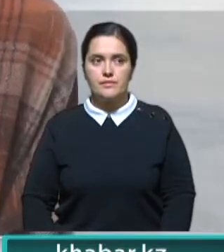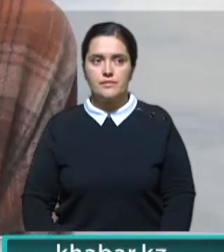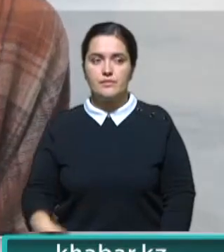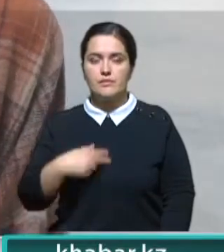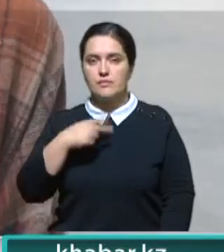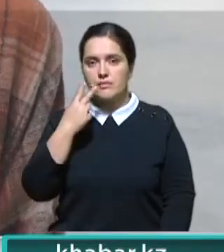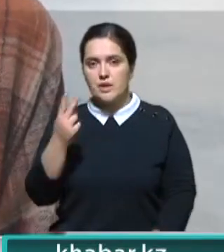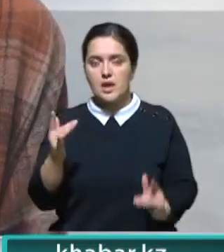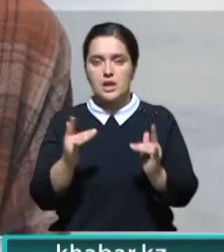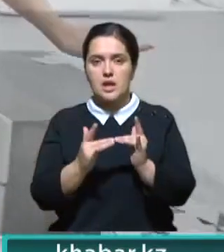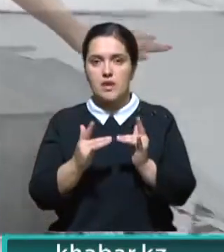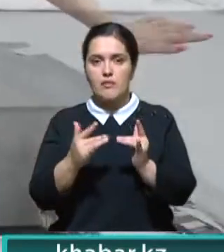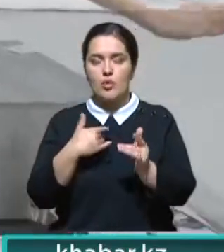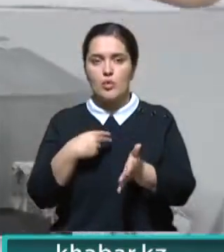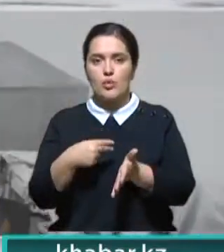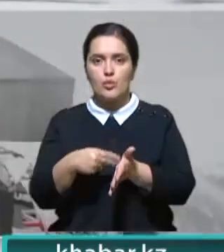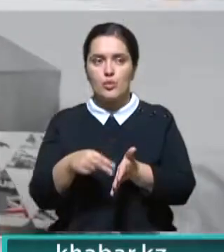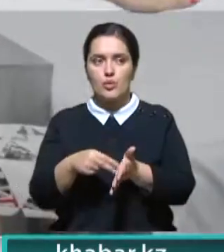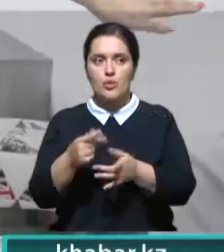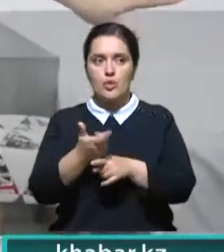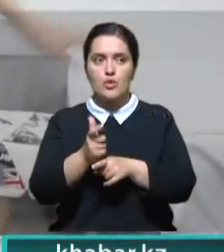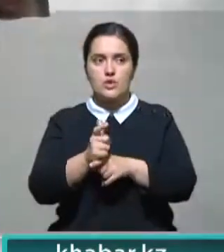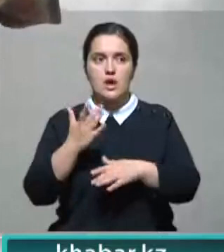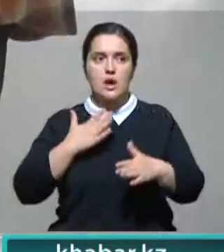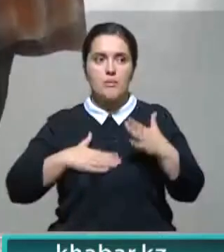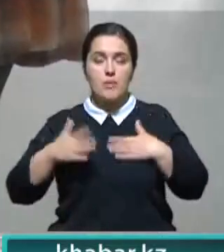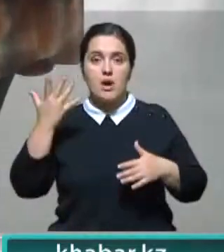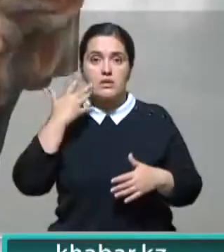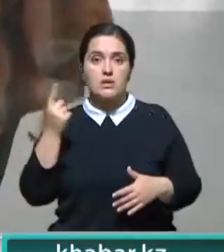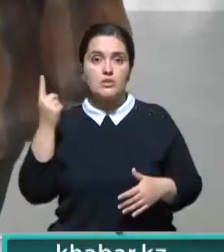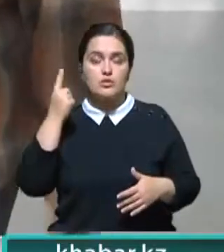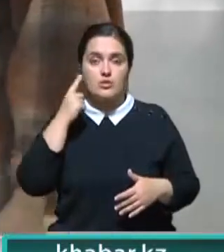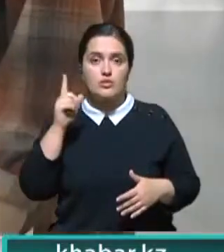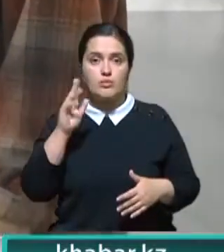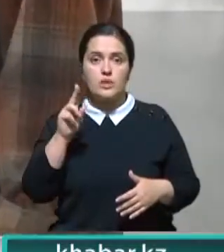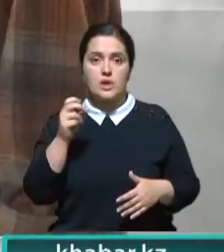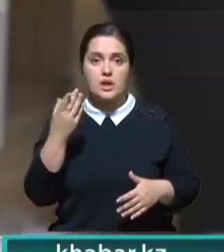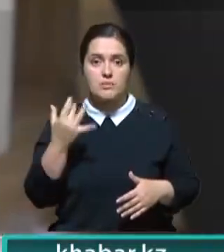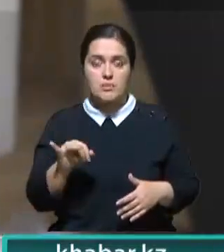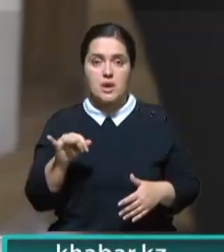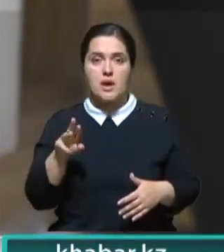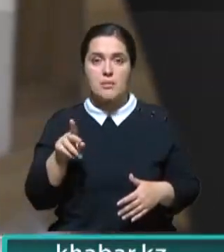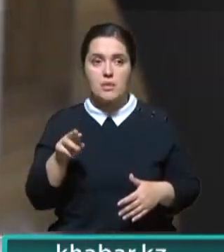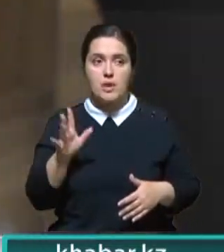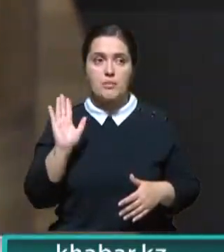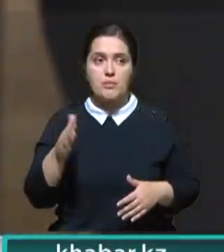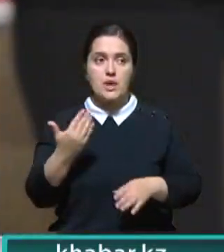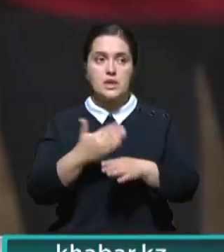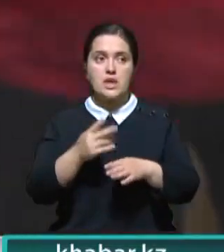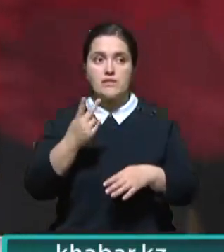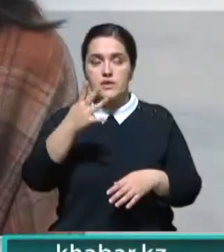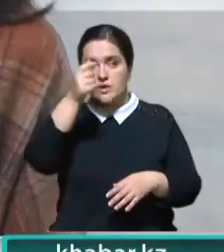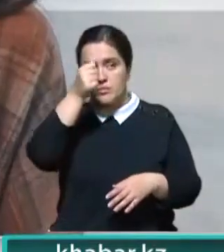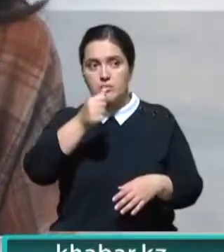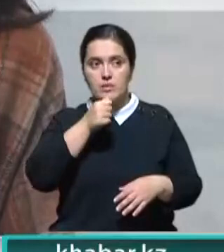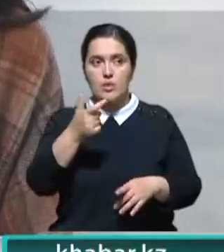и хотела приобрести. Также я очень сильно обрадовалась, когда я узнала, что будет Каспий Жума. То есть расстройка на 24 месяца,